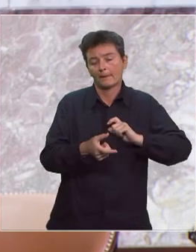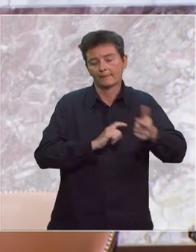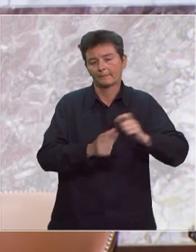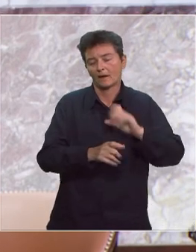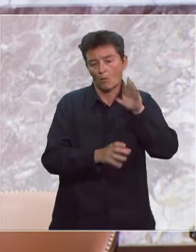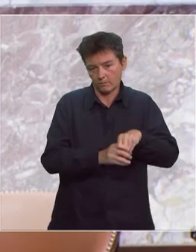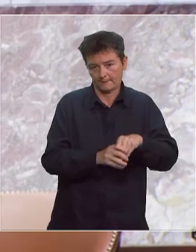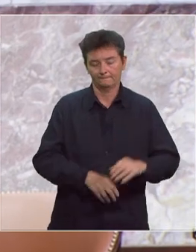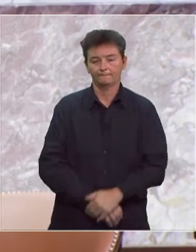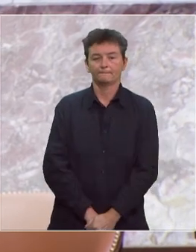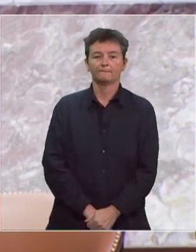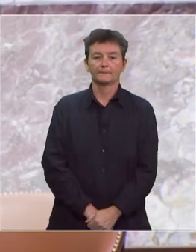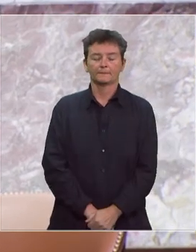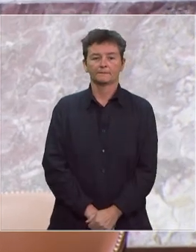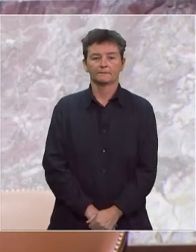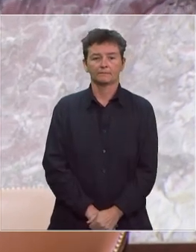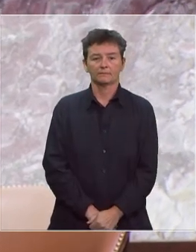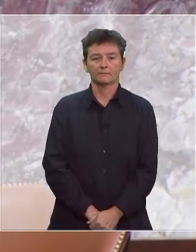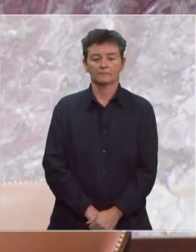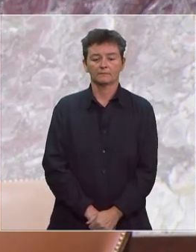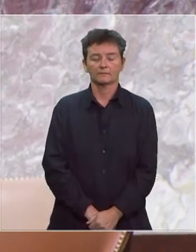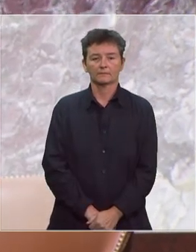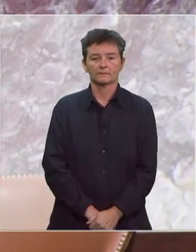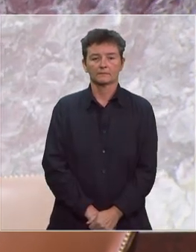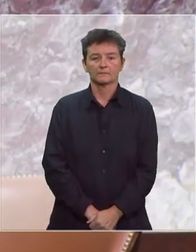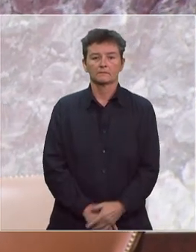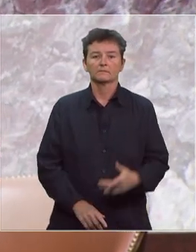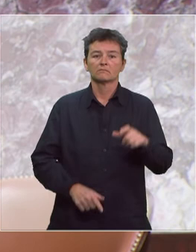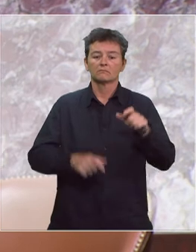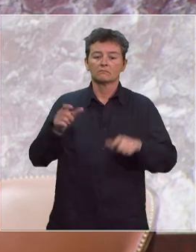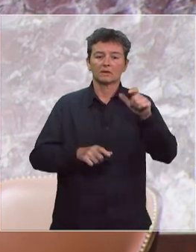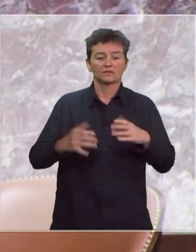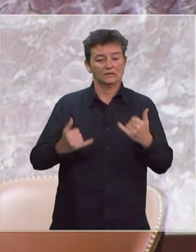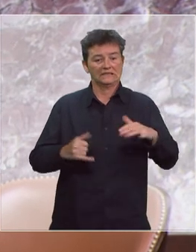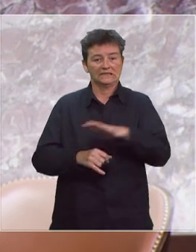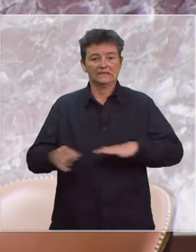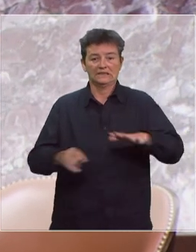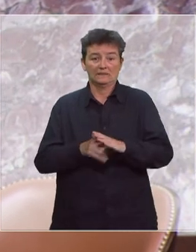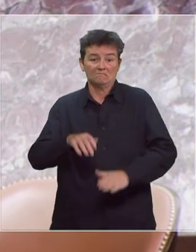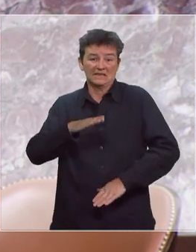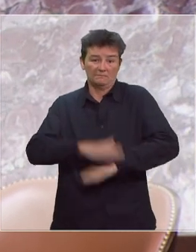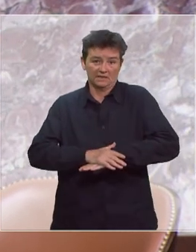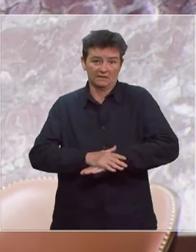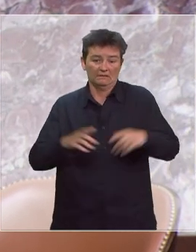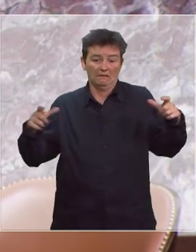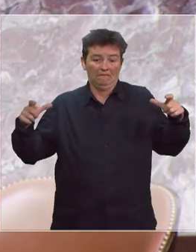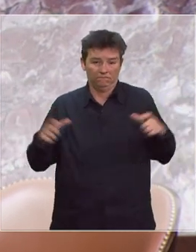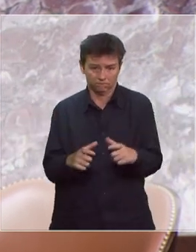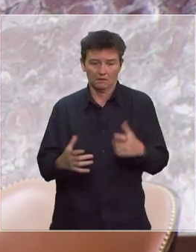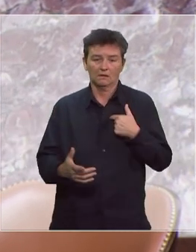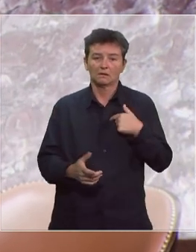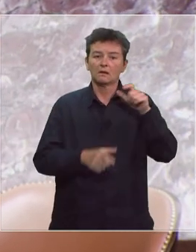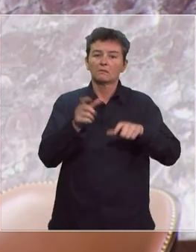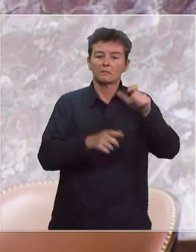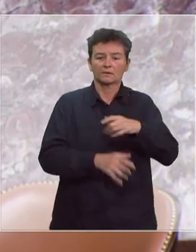comprises. Afin de limiter au maximum l'effectif des personnels présents, je vous rappelle aussi que la liste des orateurs